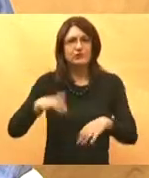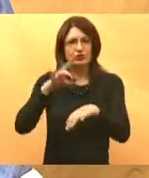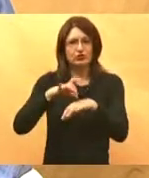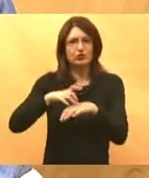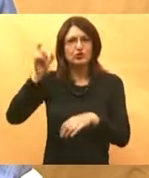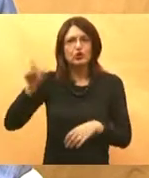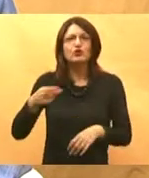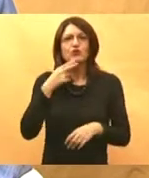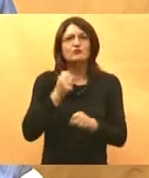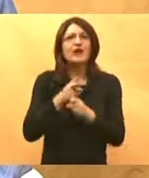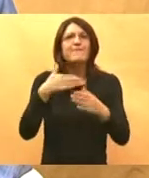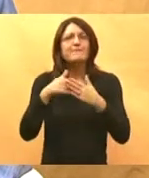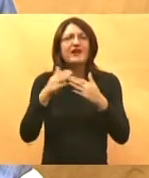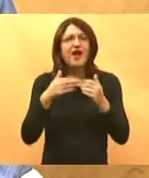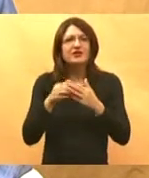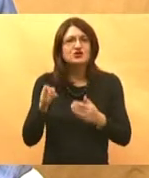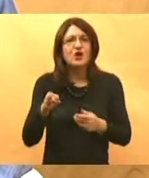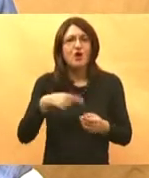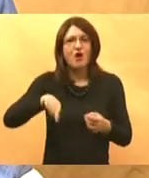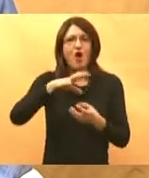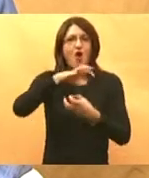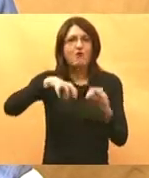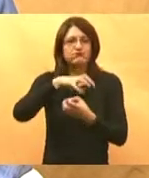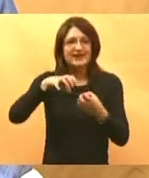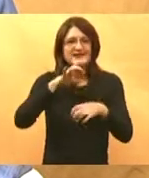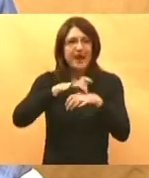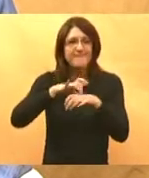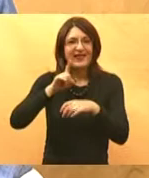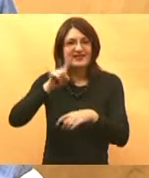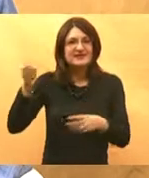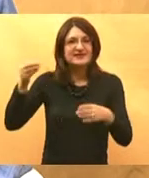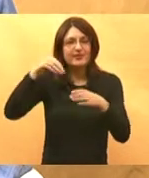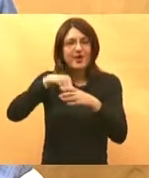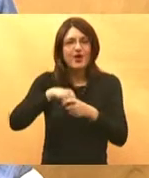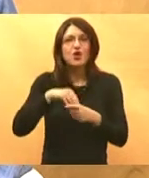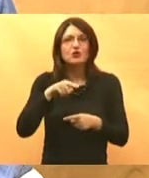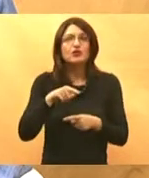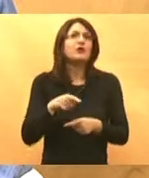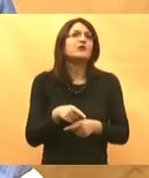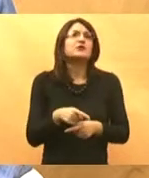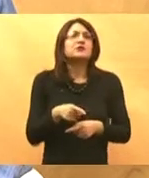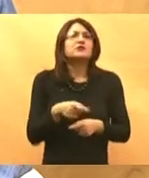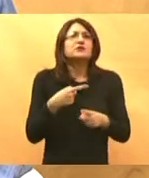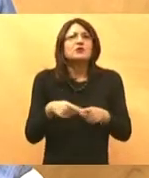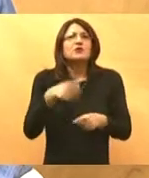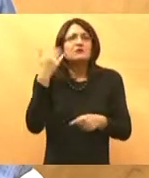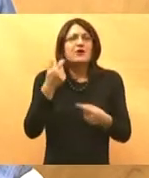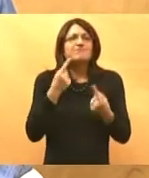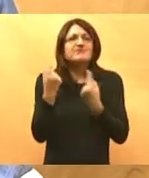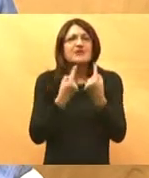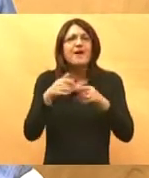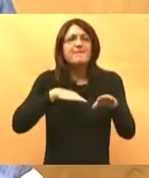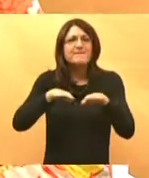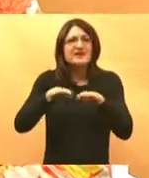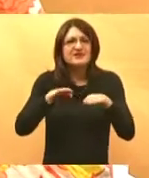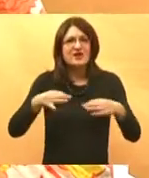praktičari u obiteljskoj medicini u Hrvatskoj, koja se osnovala zato što smo došli u situaciju da nam je Ministarstvo zdravlja